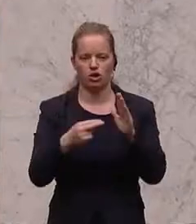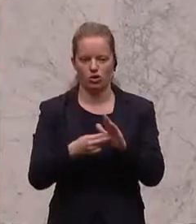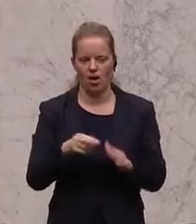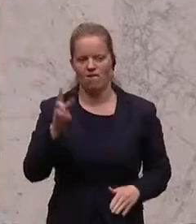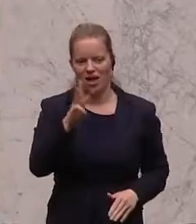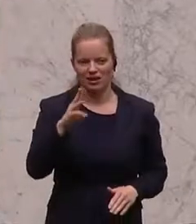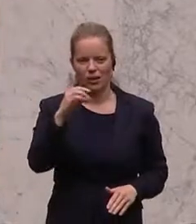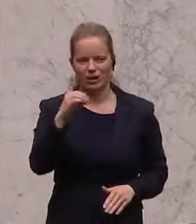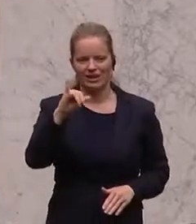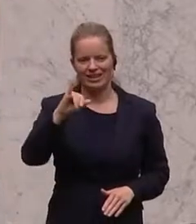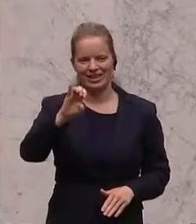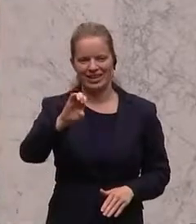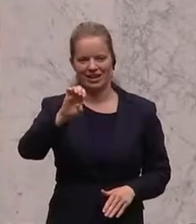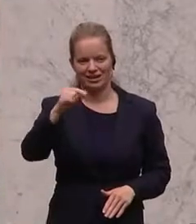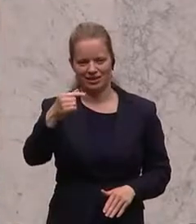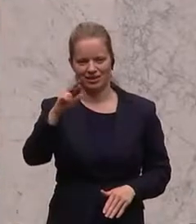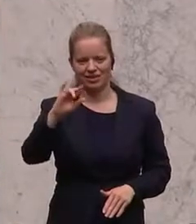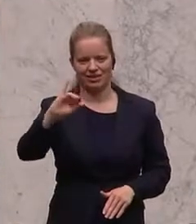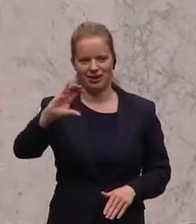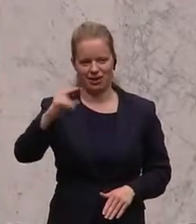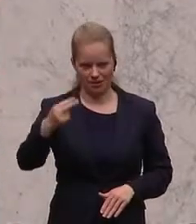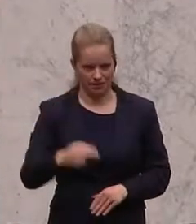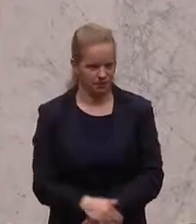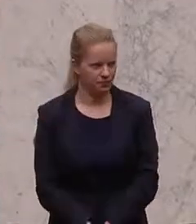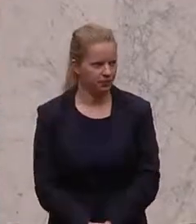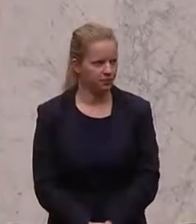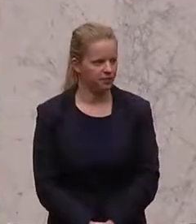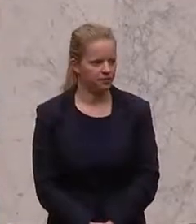Nächste Rednerin ist vom Tim Stronach, Waltraud Dietrich.